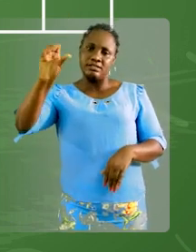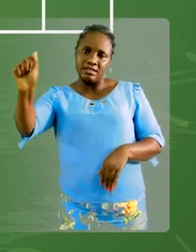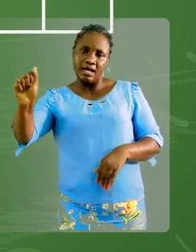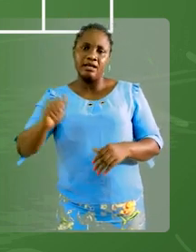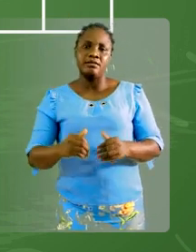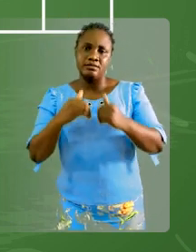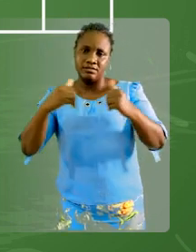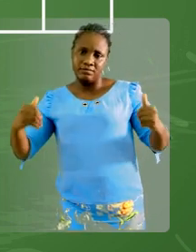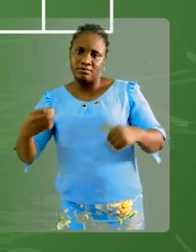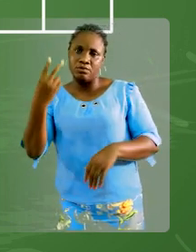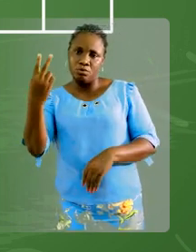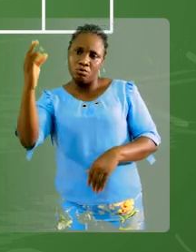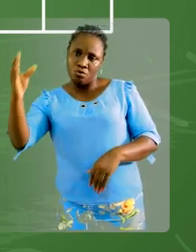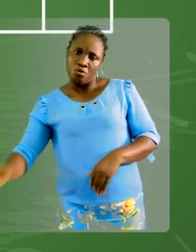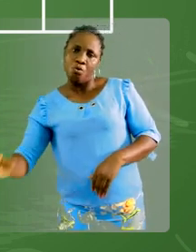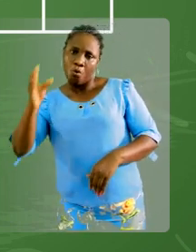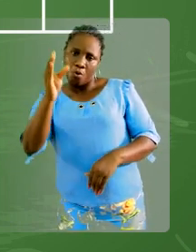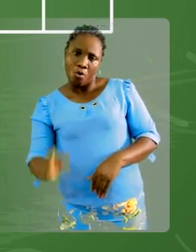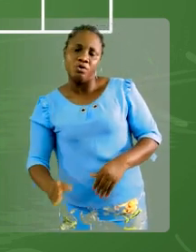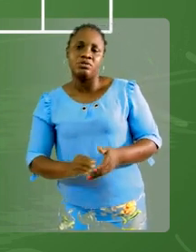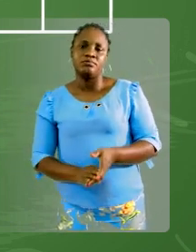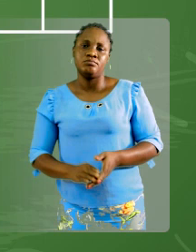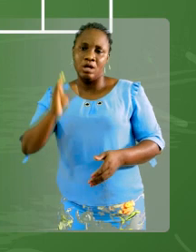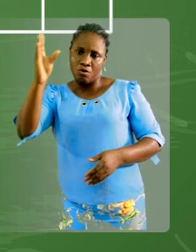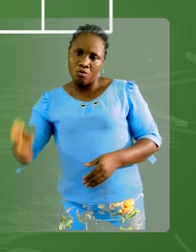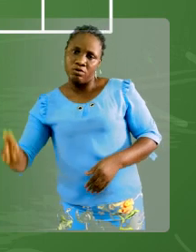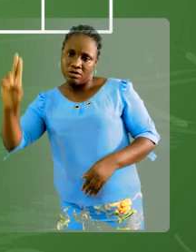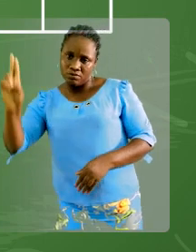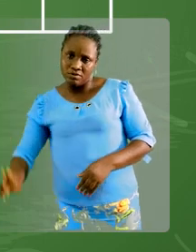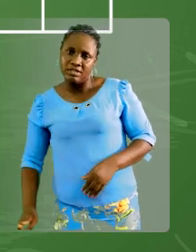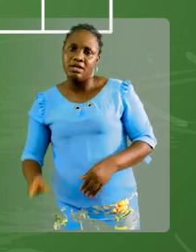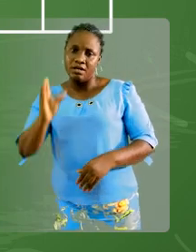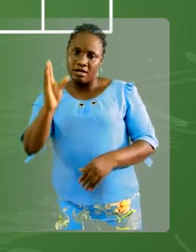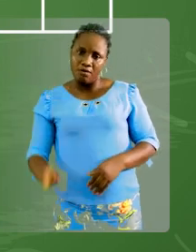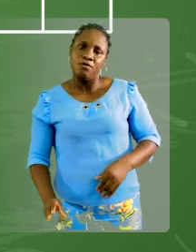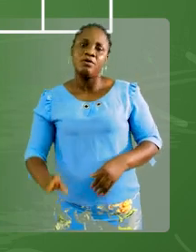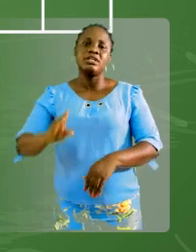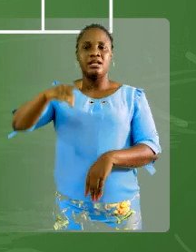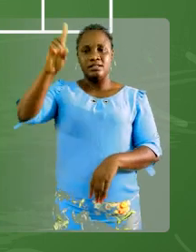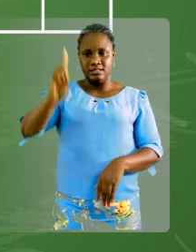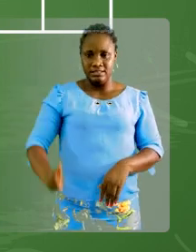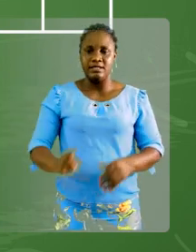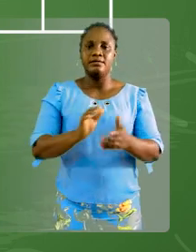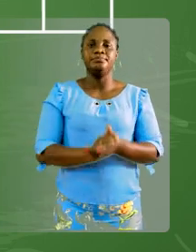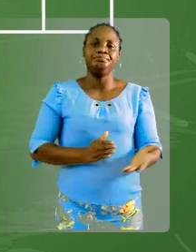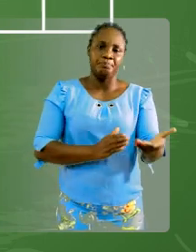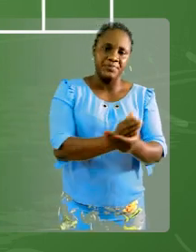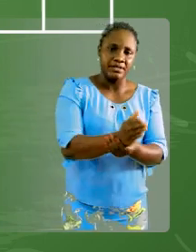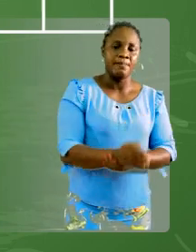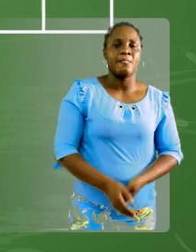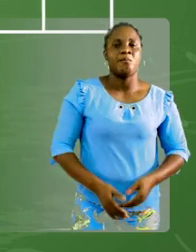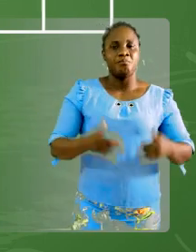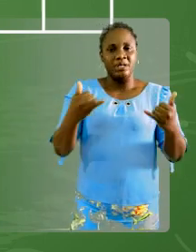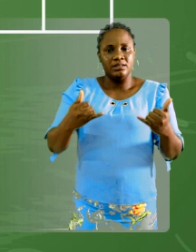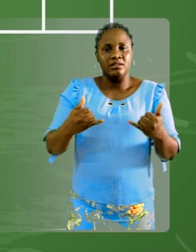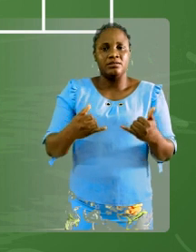elle est aussi divisée en deux sous-colonnes, la colonne des unités et la colonne des dizaines. Bien. On va